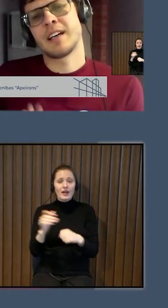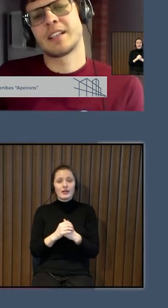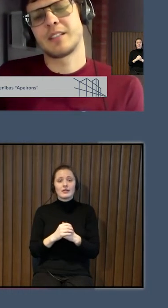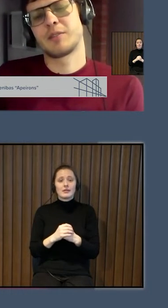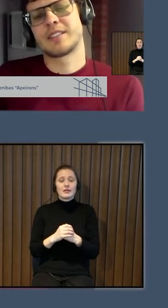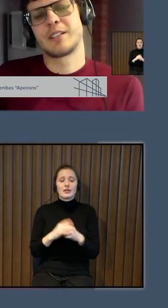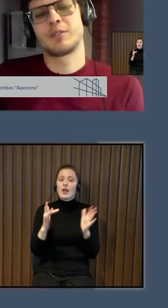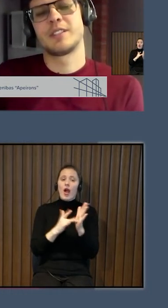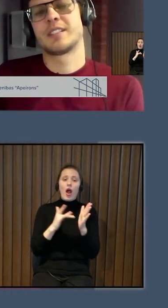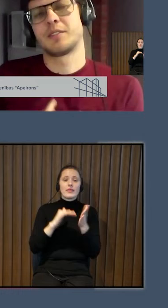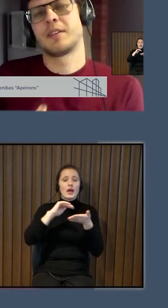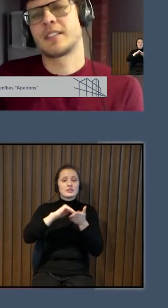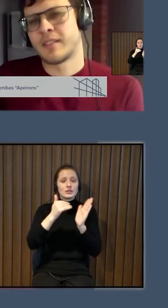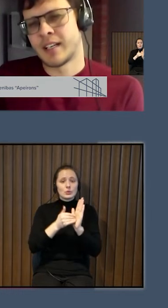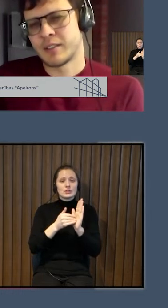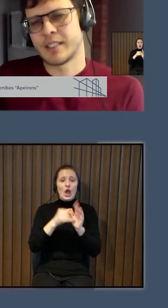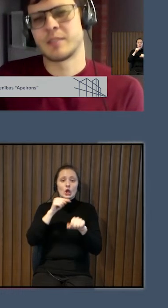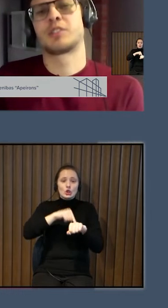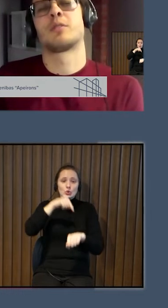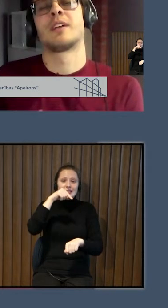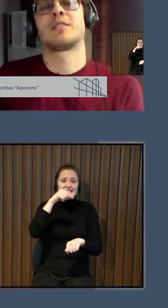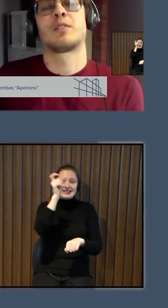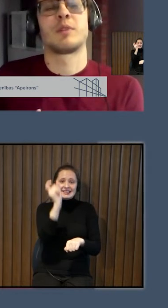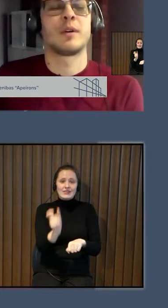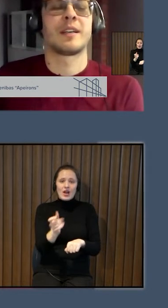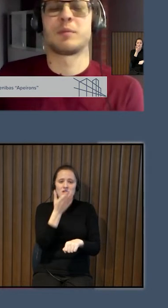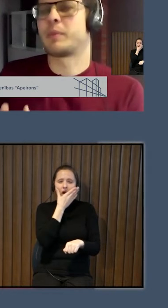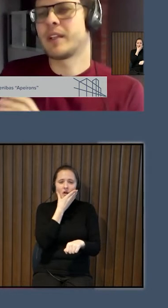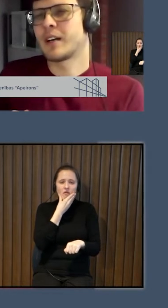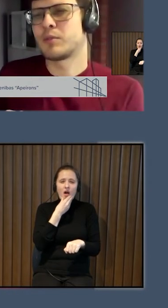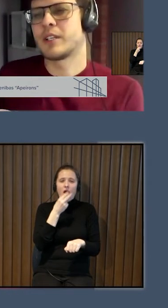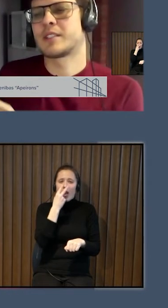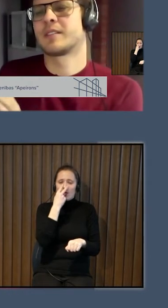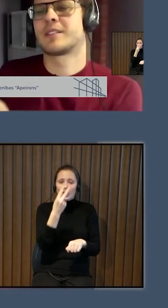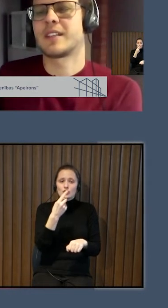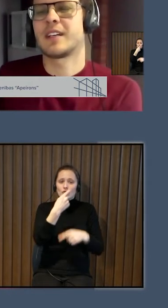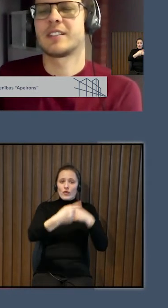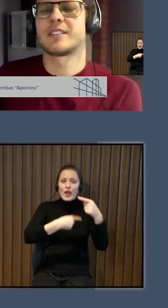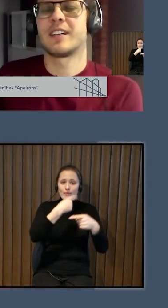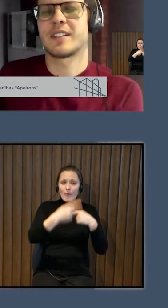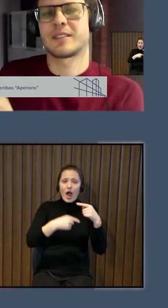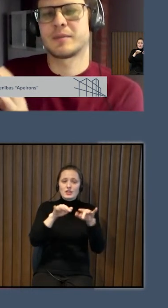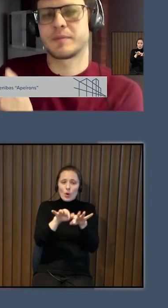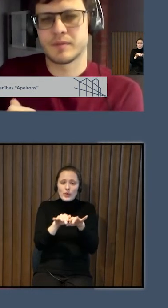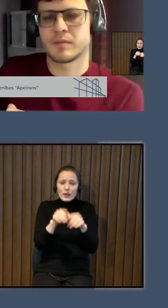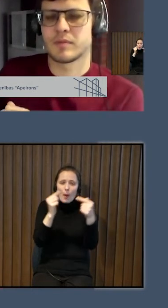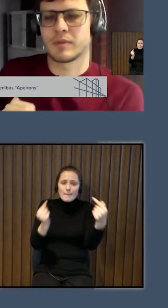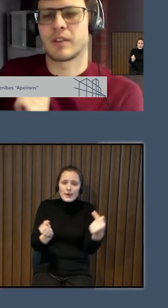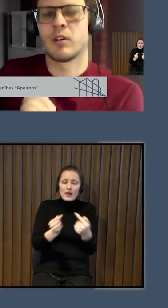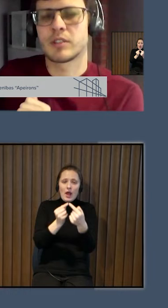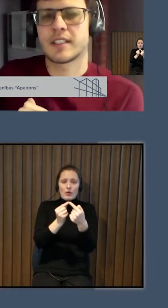kādā situācijā jutīs, ja cilvēks ir vājurēts. Viņš savu datoru vienmēr ir pielāgojis, sataisījis tā, ka